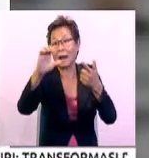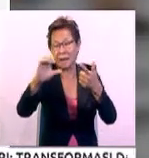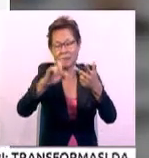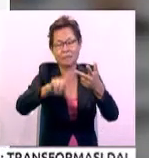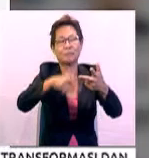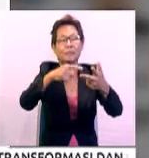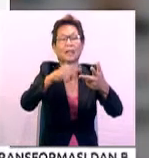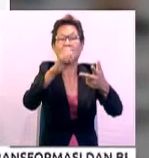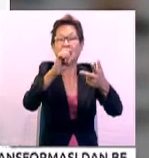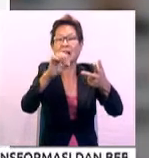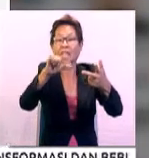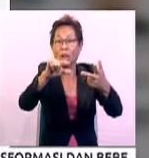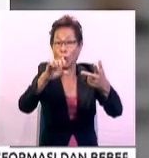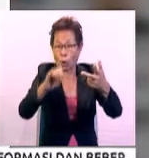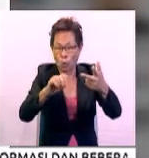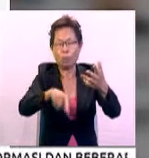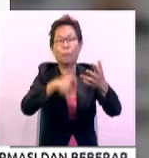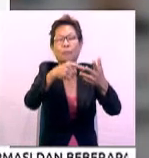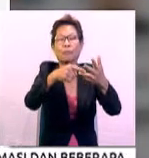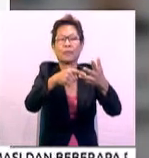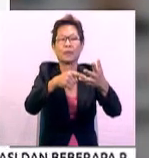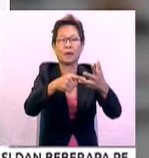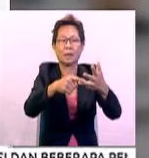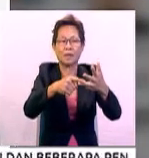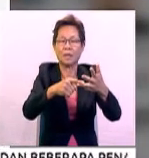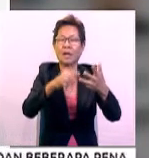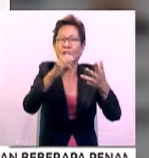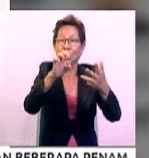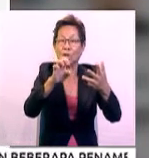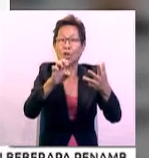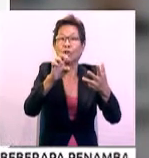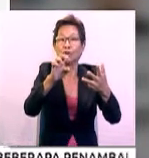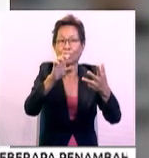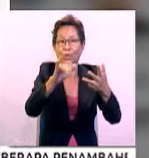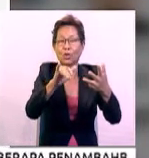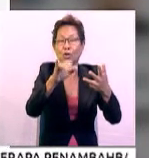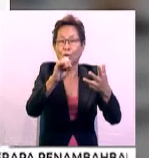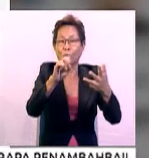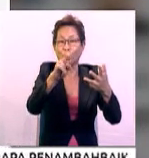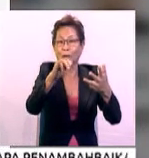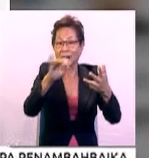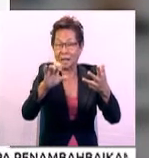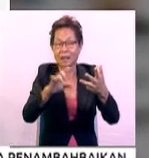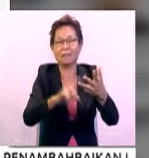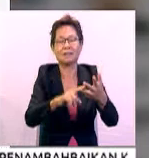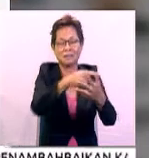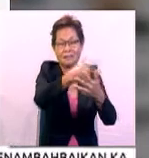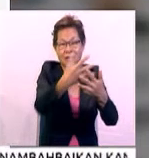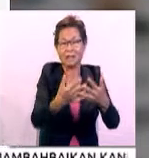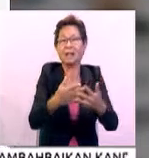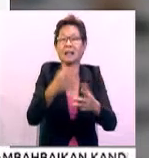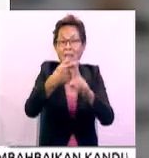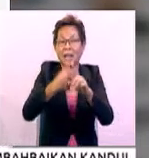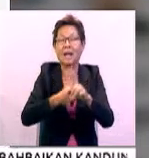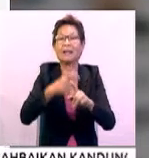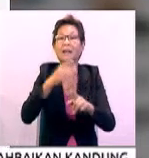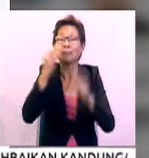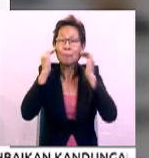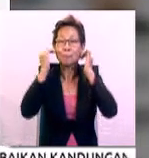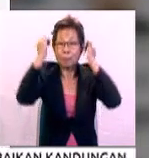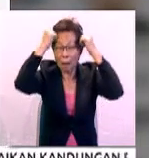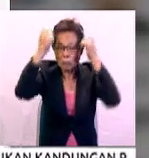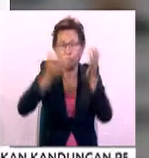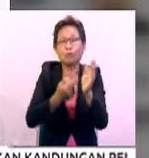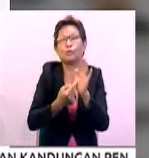-Pulatov, Igor Vesolodovic-Gekin dan Leonid Karchenko. Sidang media GIT dari The Hague, Belanda itu disiarkan